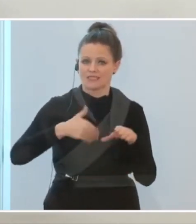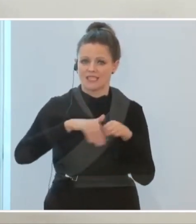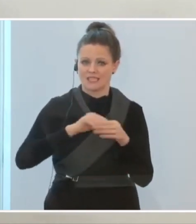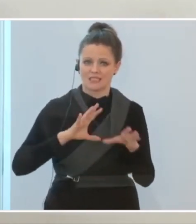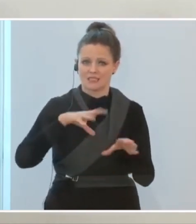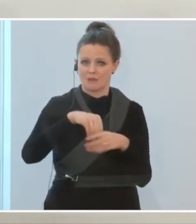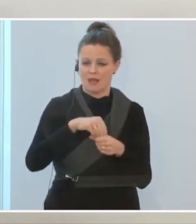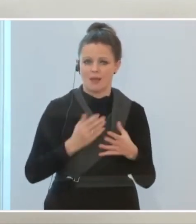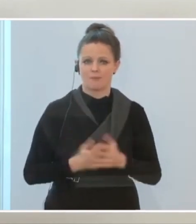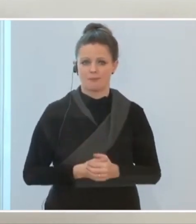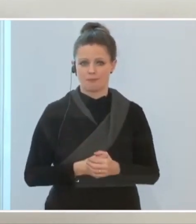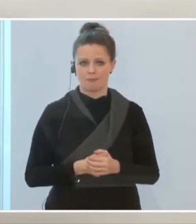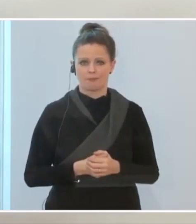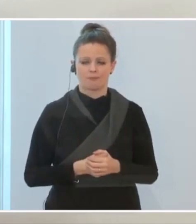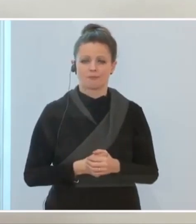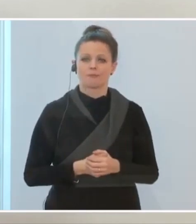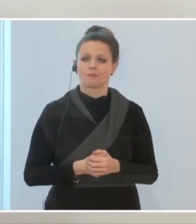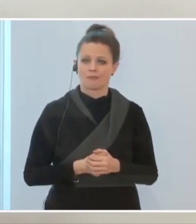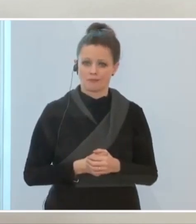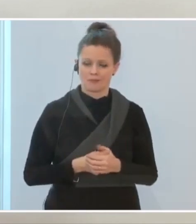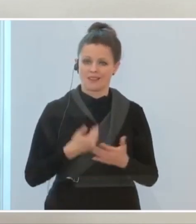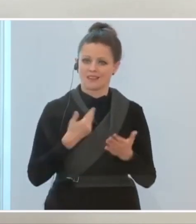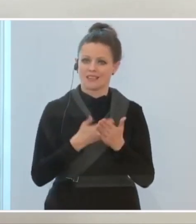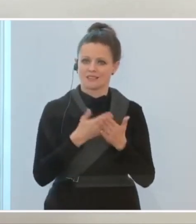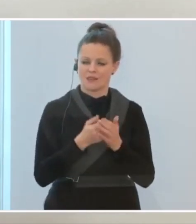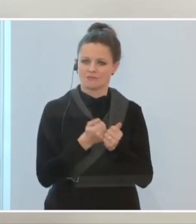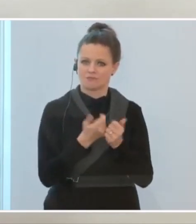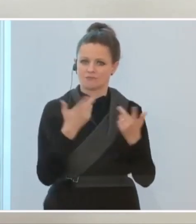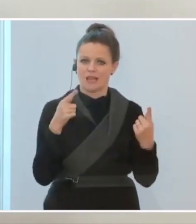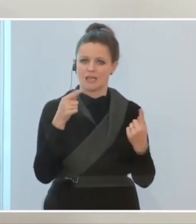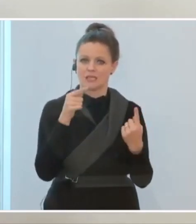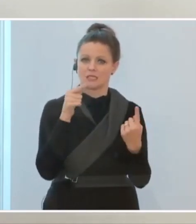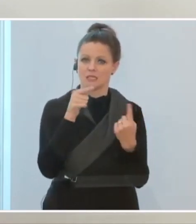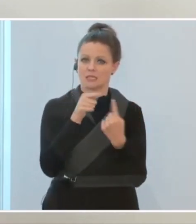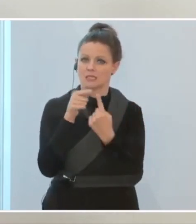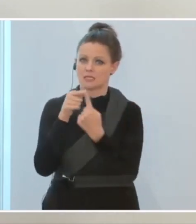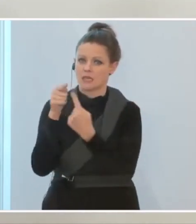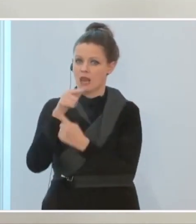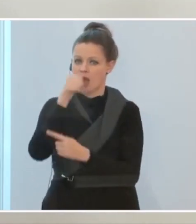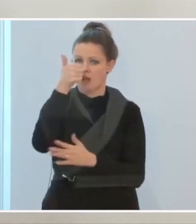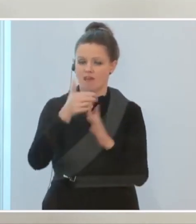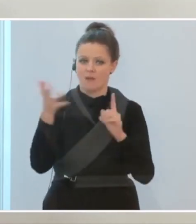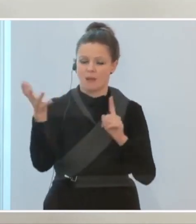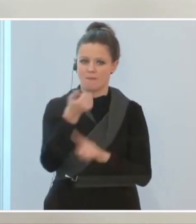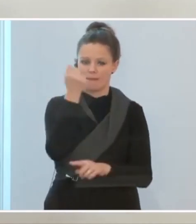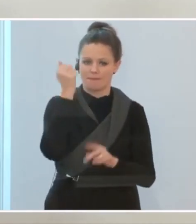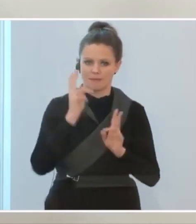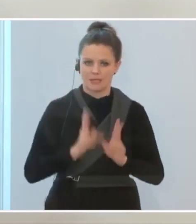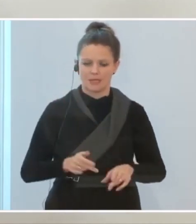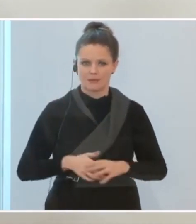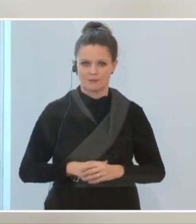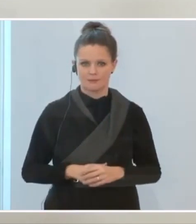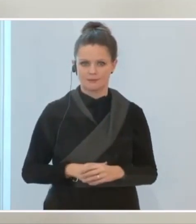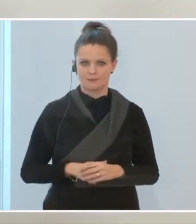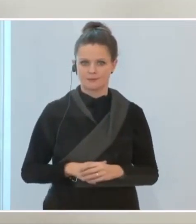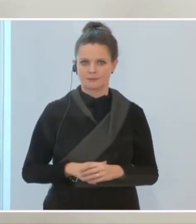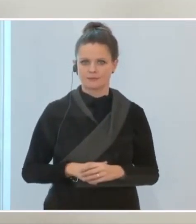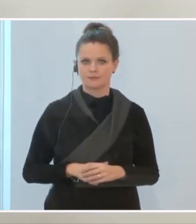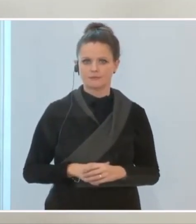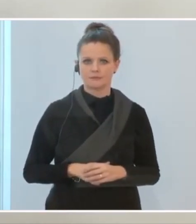verbunden ist. Und insofern hier mehrere Ziele mit einer Maßnahme getroffen werden sollen.